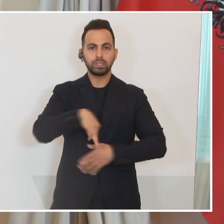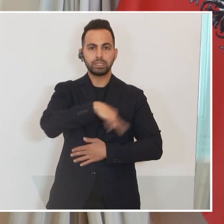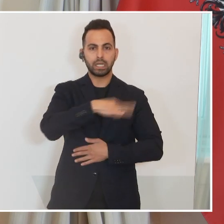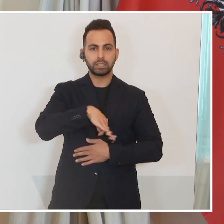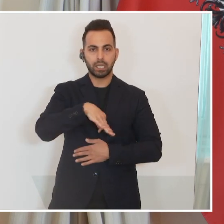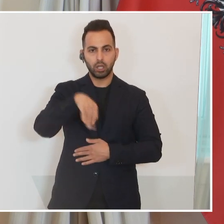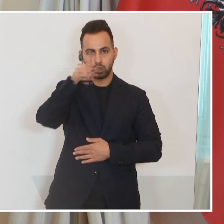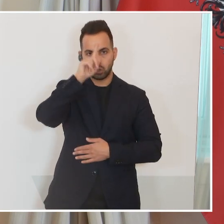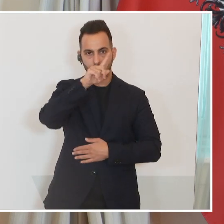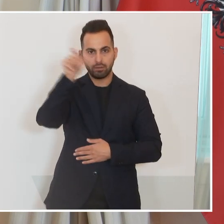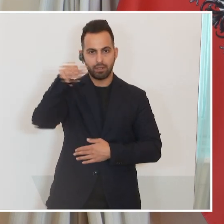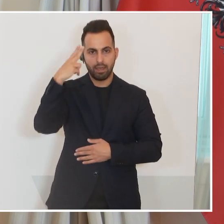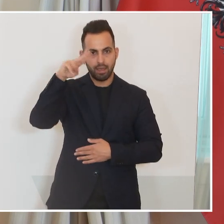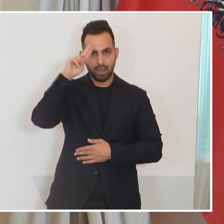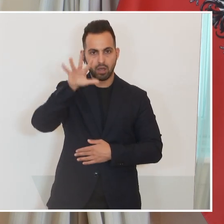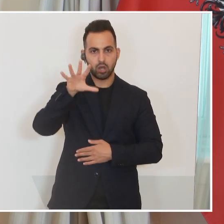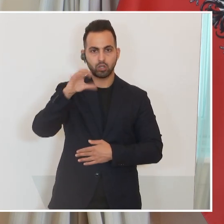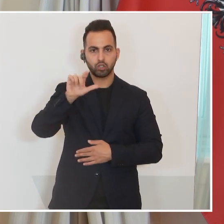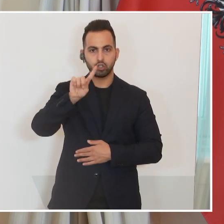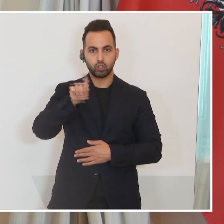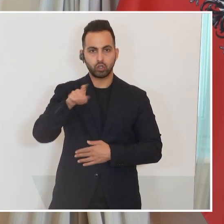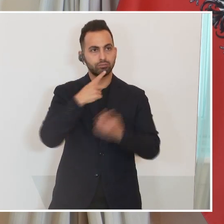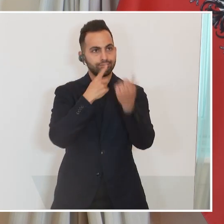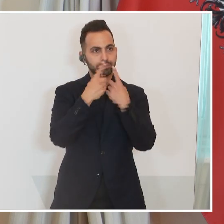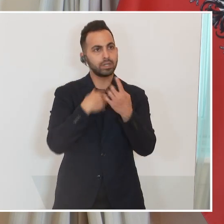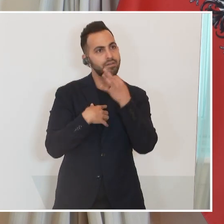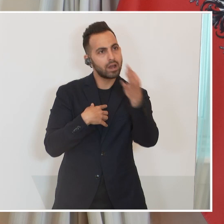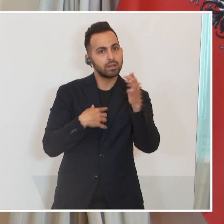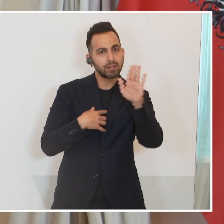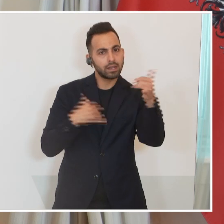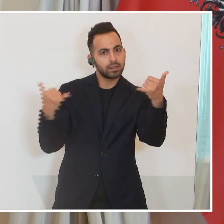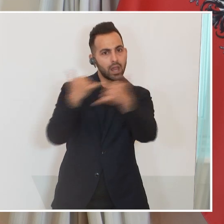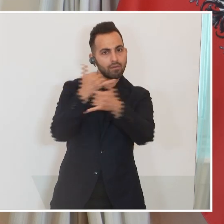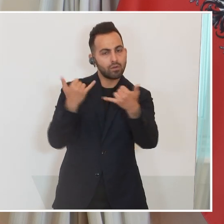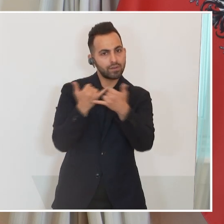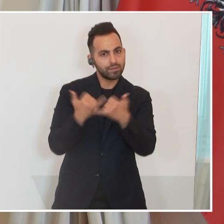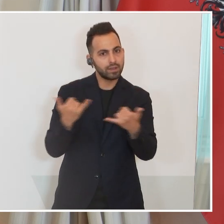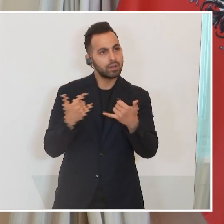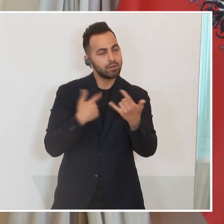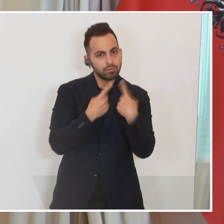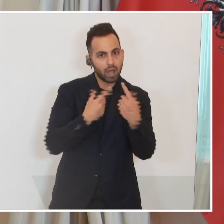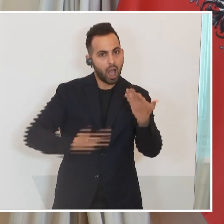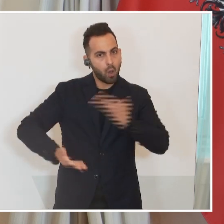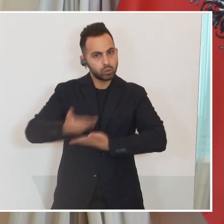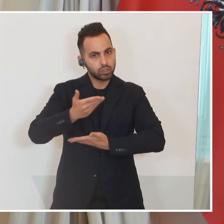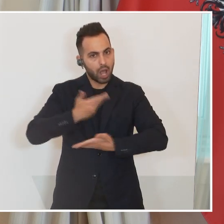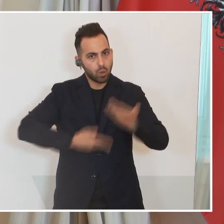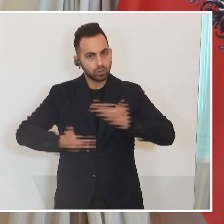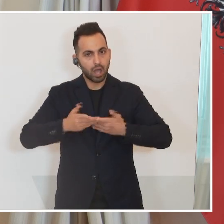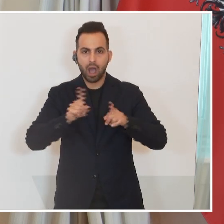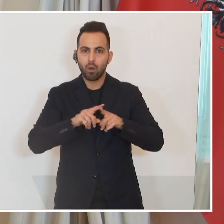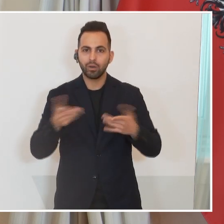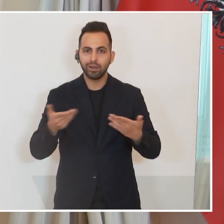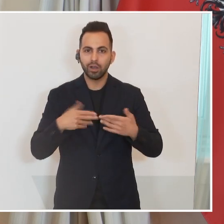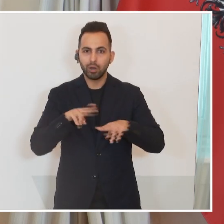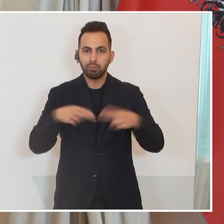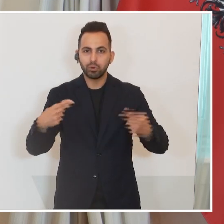Bundesrepublik Deutschland, Olaf Scholz auch gesprochen, über seine Mission, seine Telefonate, die er führt. Aber davor informiert auch mich der